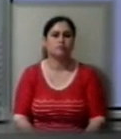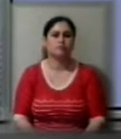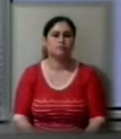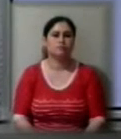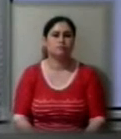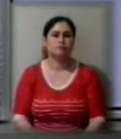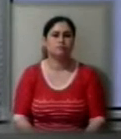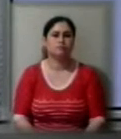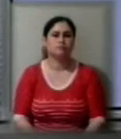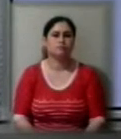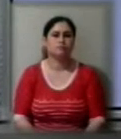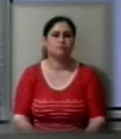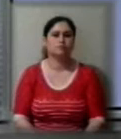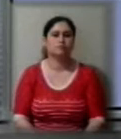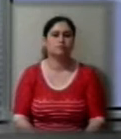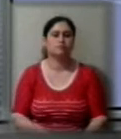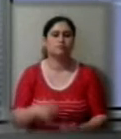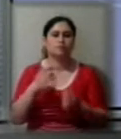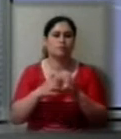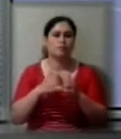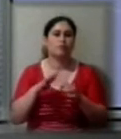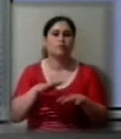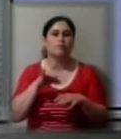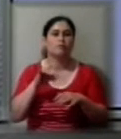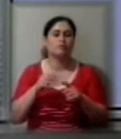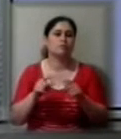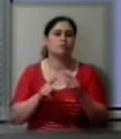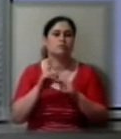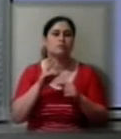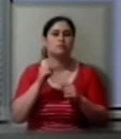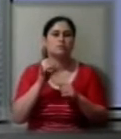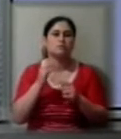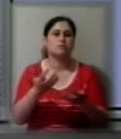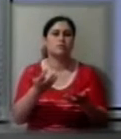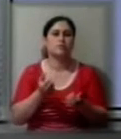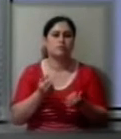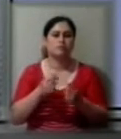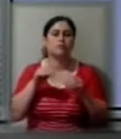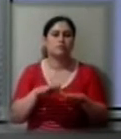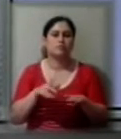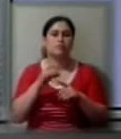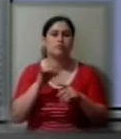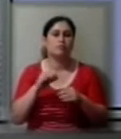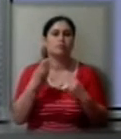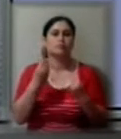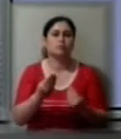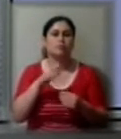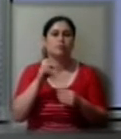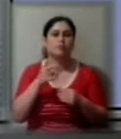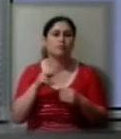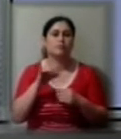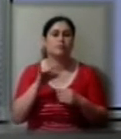Депутати Херсонської міської ради сьогодні на сесії прийняли рішення про надання пільг підприємцям, які